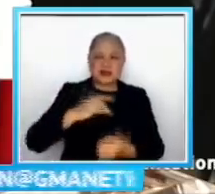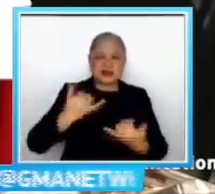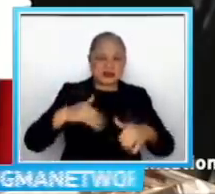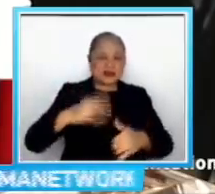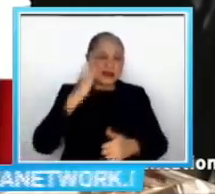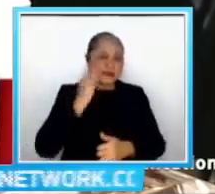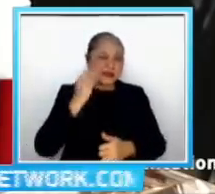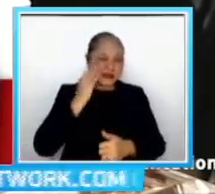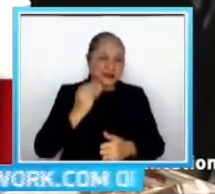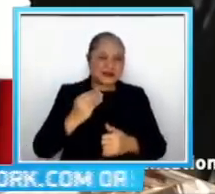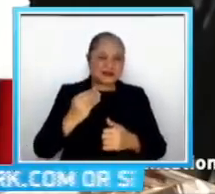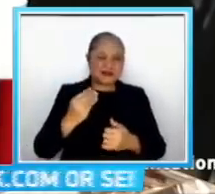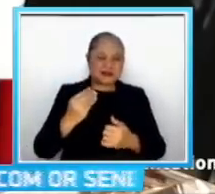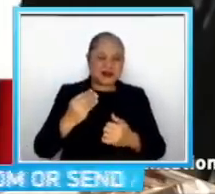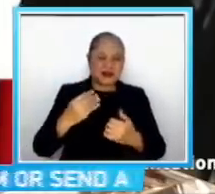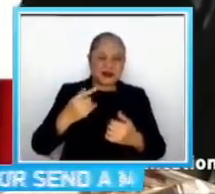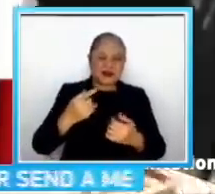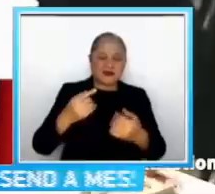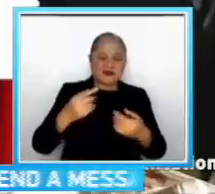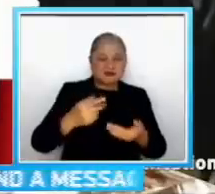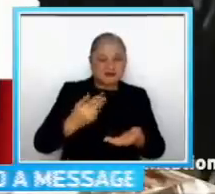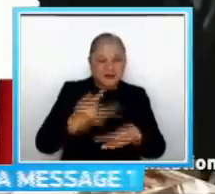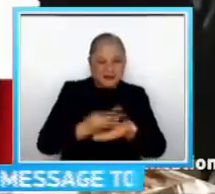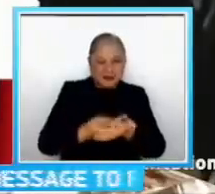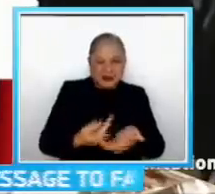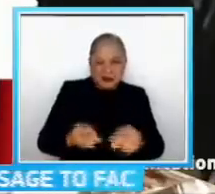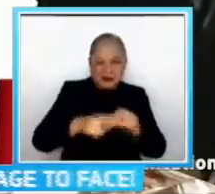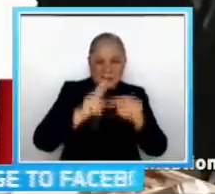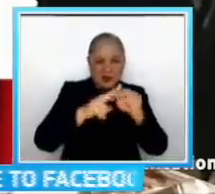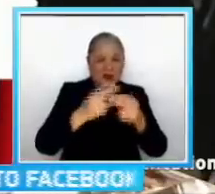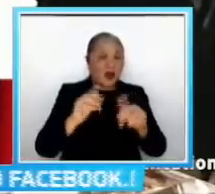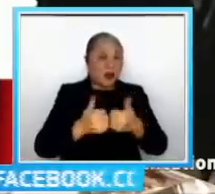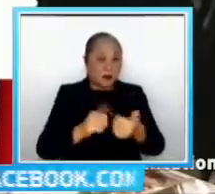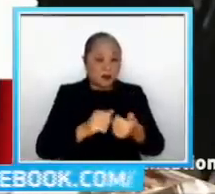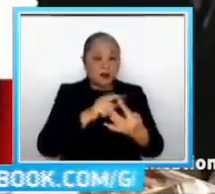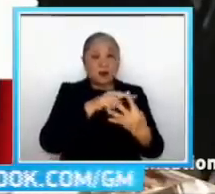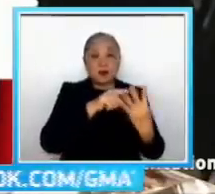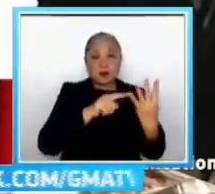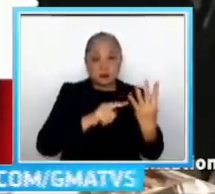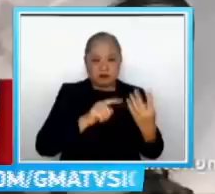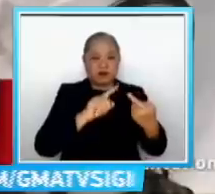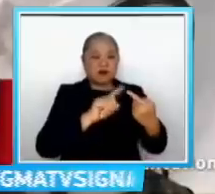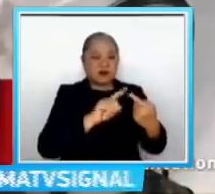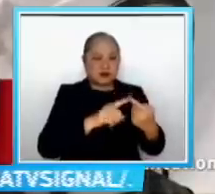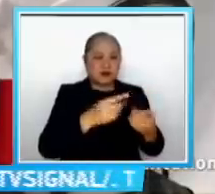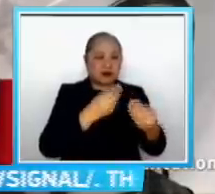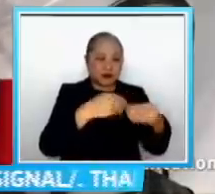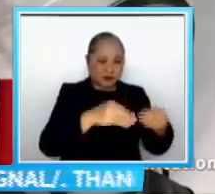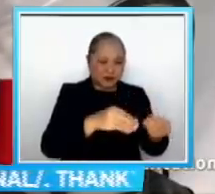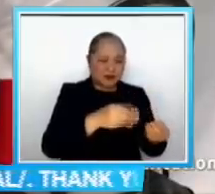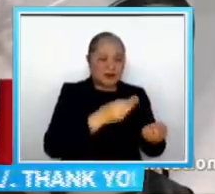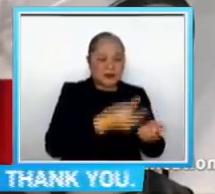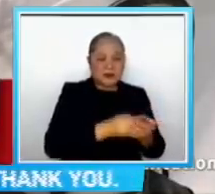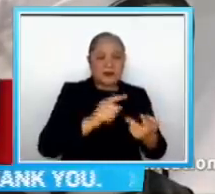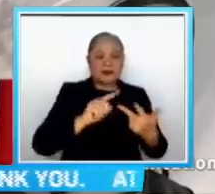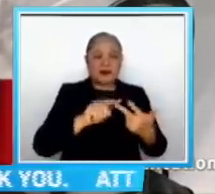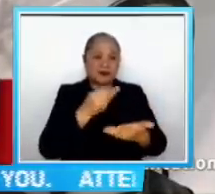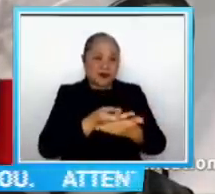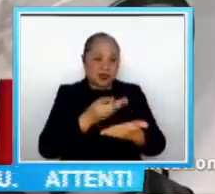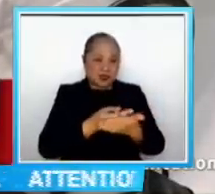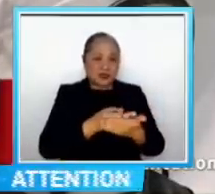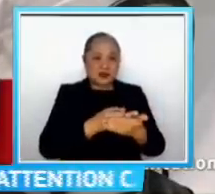four major channels The commodity market, the financial market, investments,